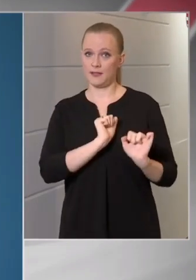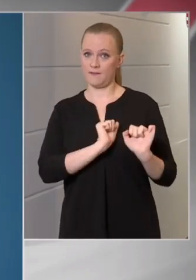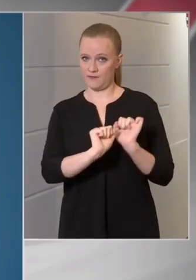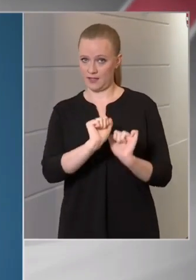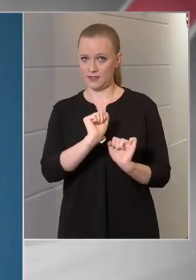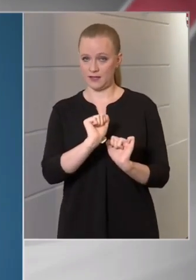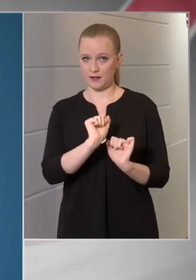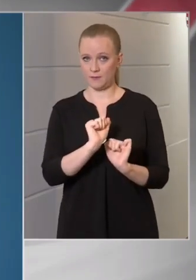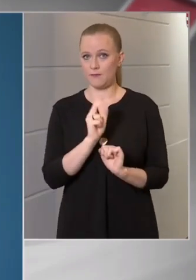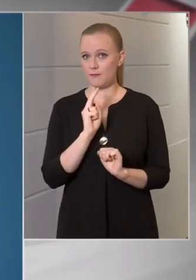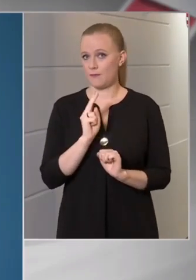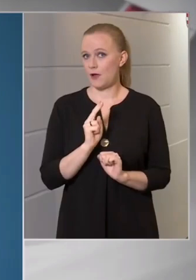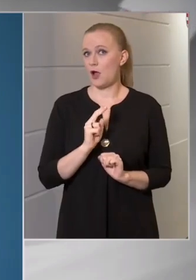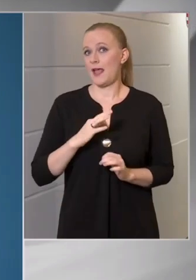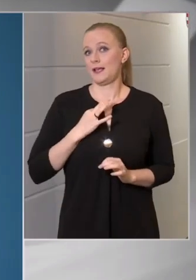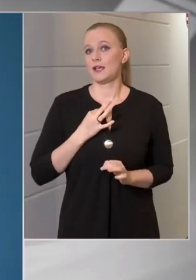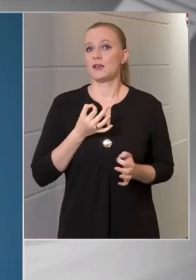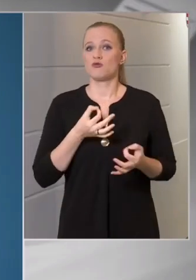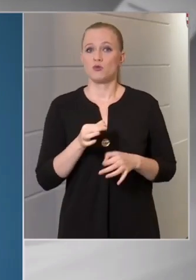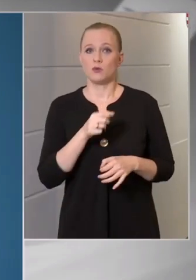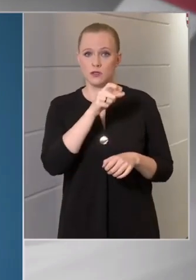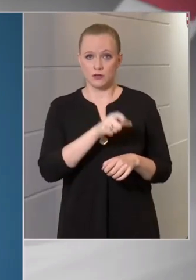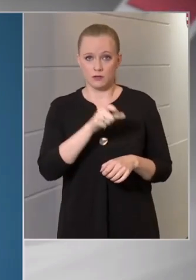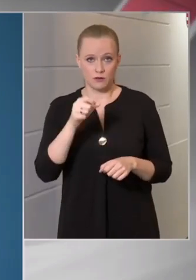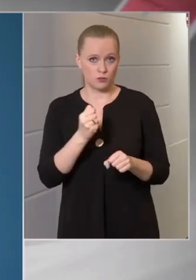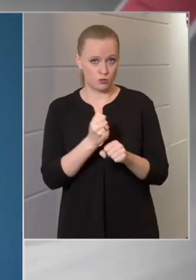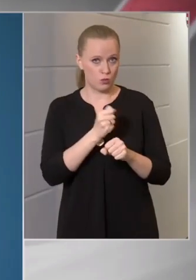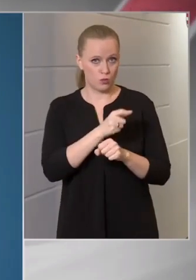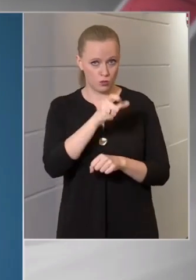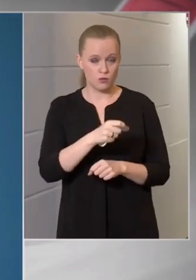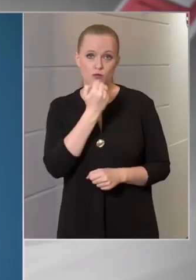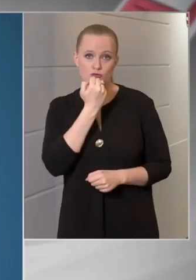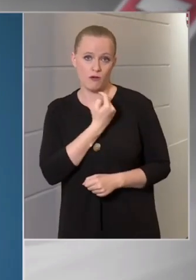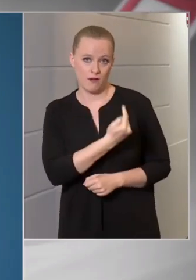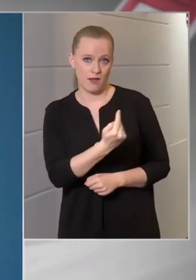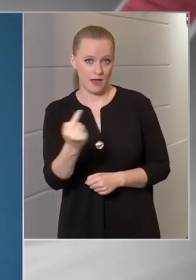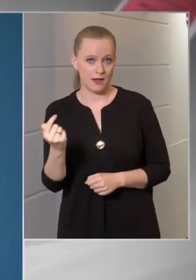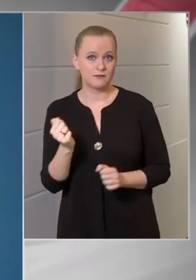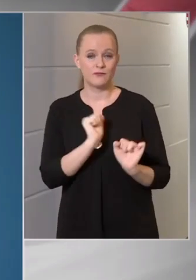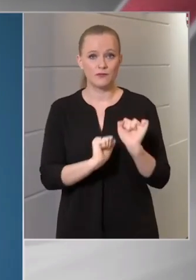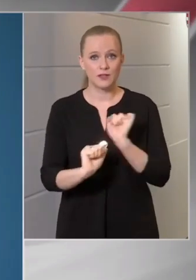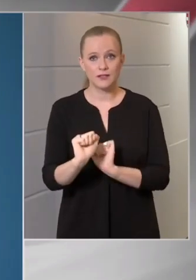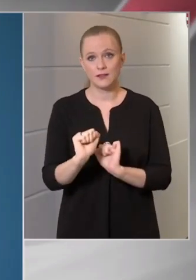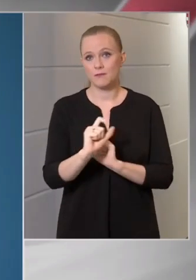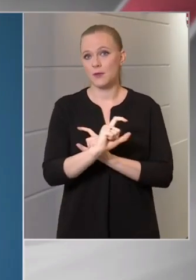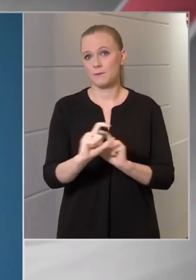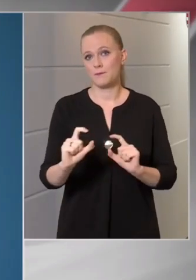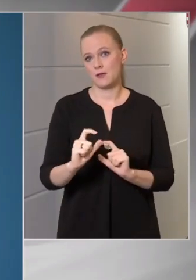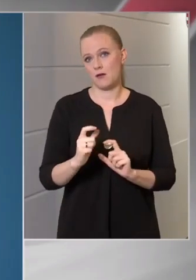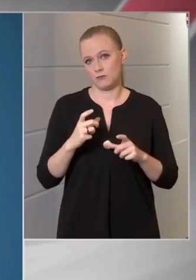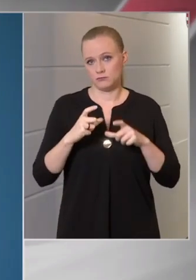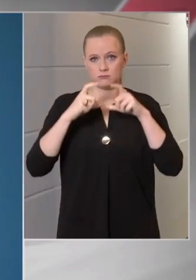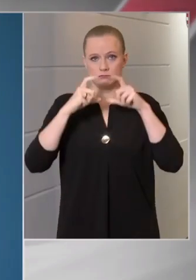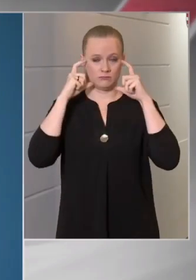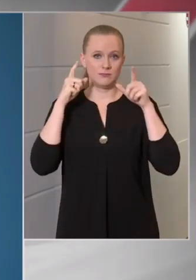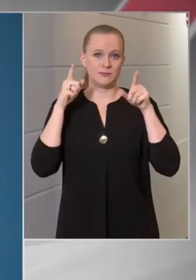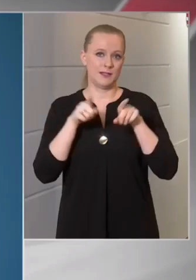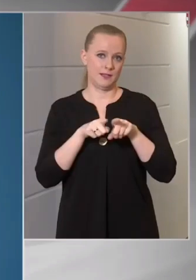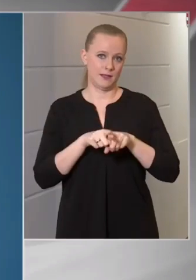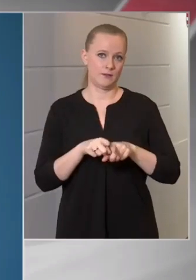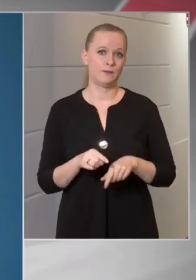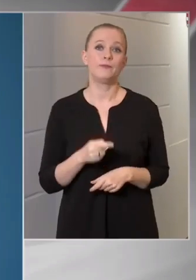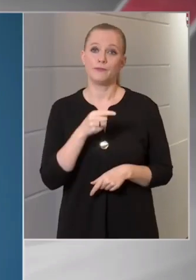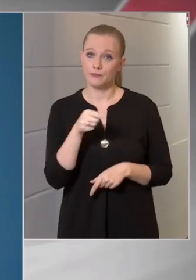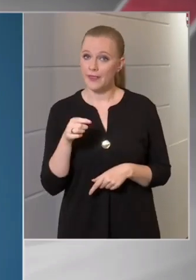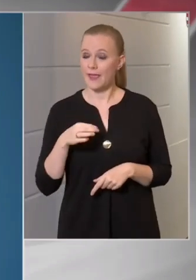tehát az egészségügyi dolgozó saját védelme érdekében hordja ezt a maszkot. Ő